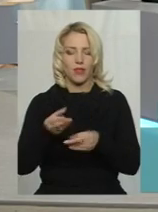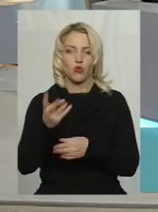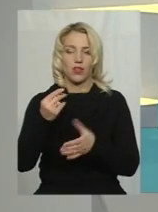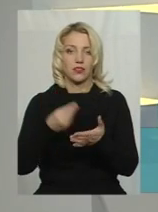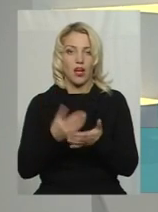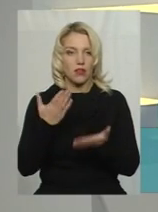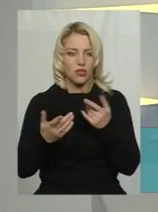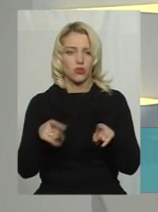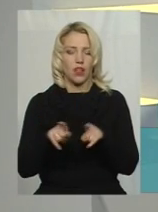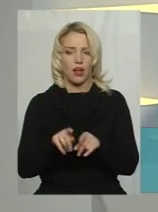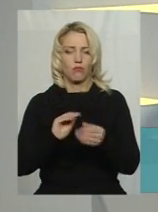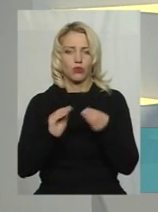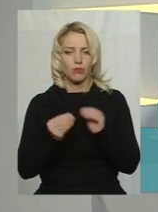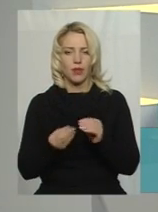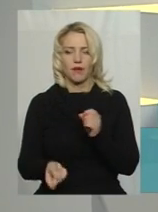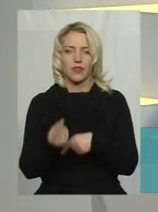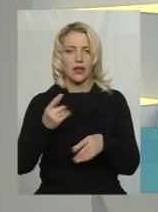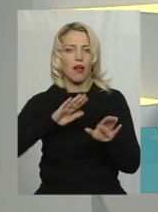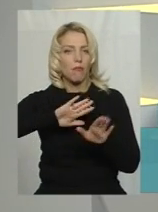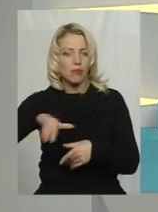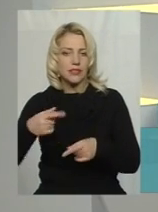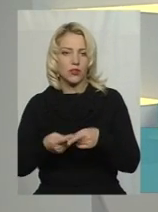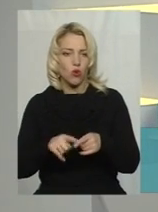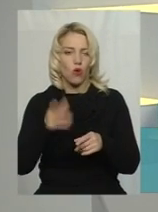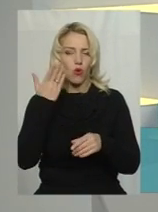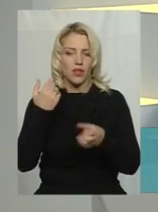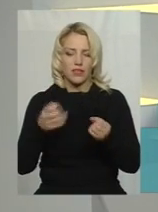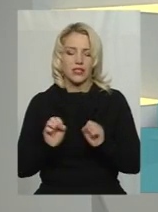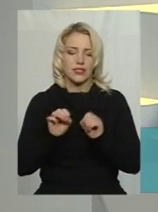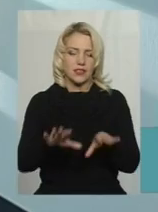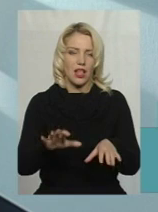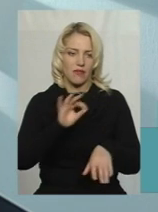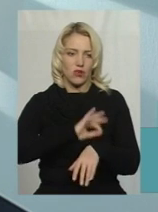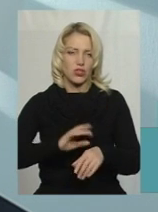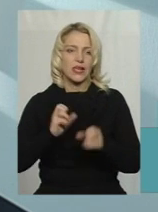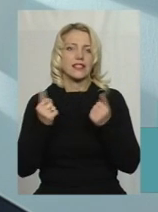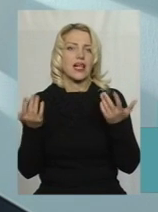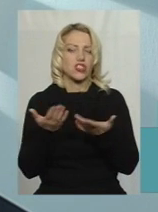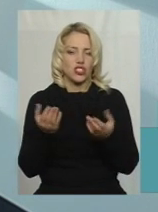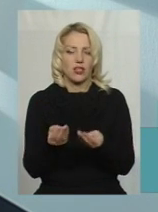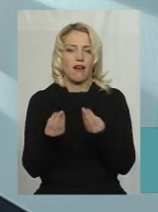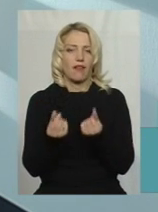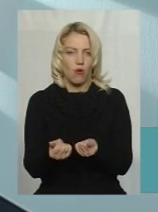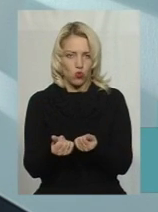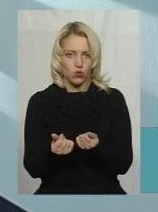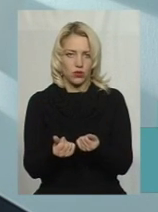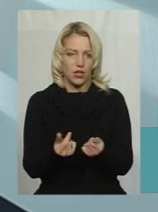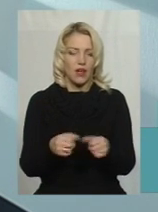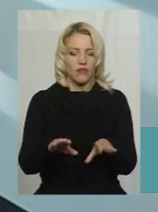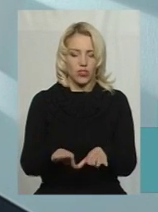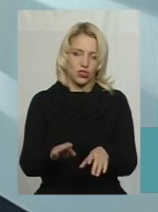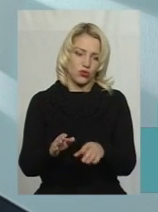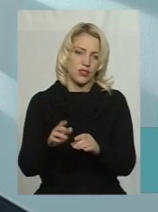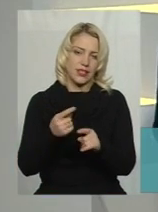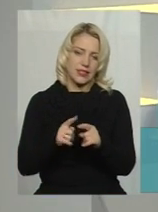така як із цієї огорожої, виникає вже після того, як здали в експлуатацію. За чий рахунок тоді вирішується це